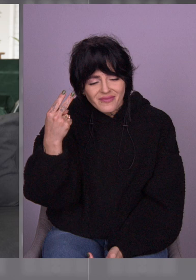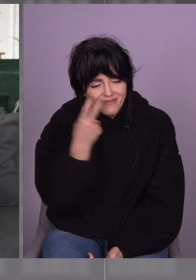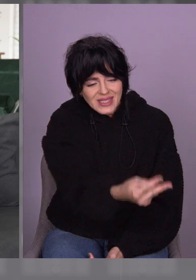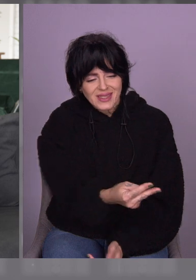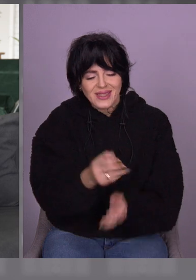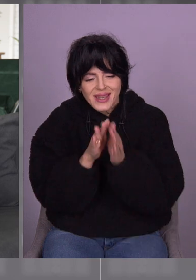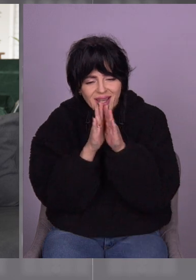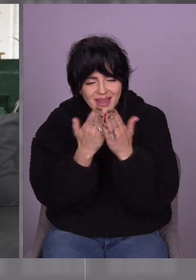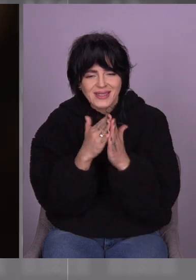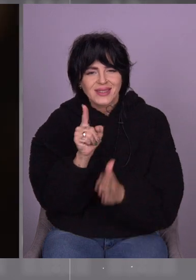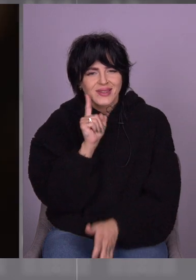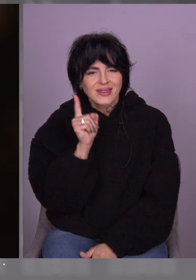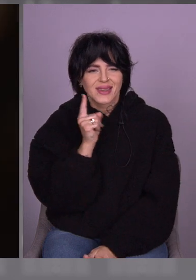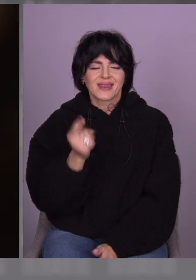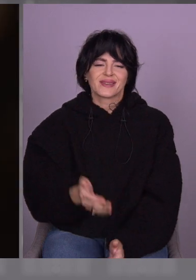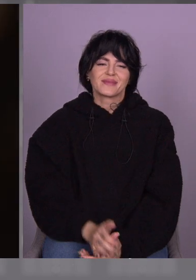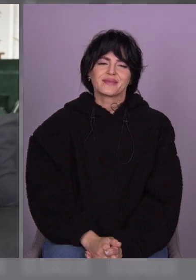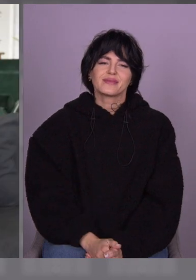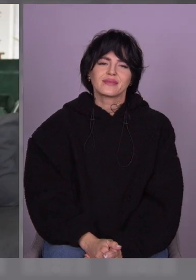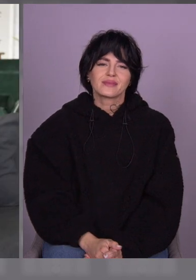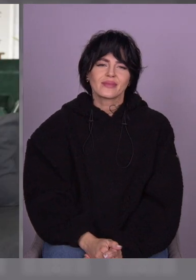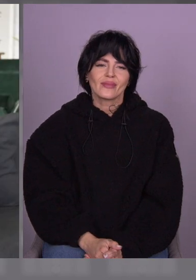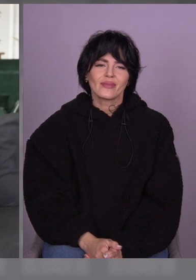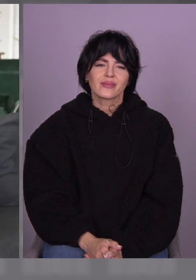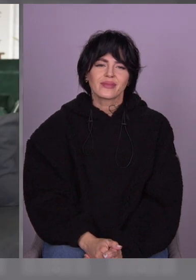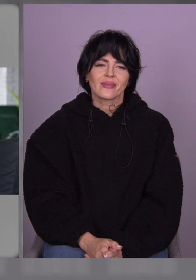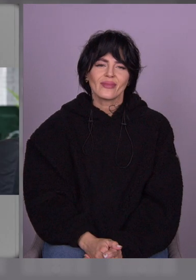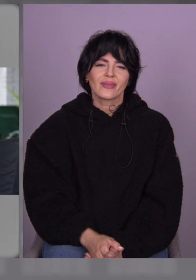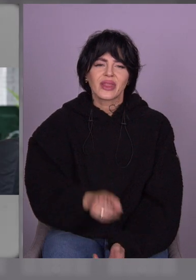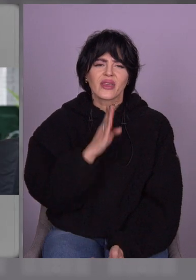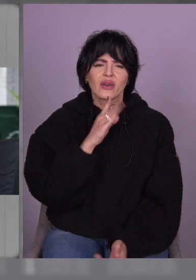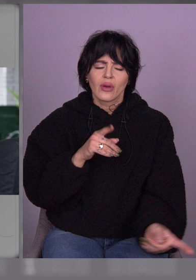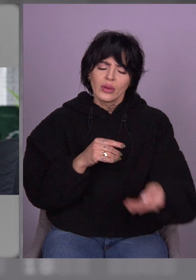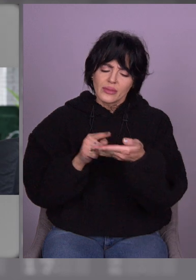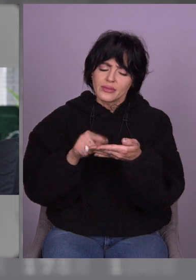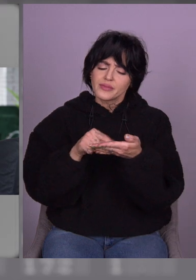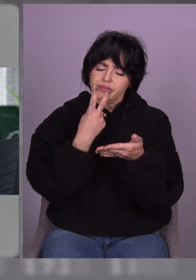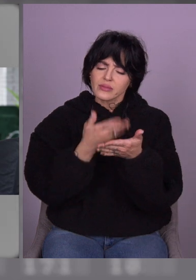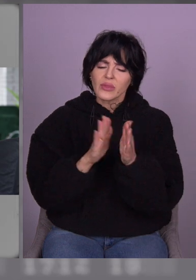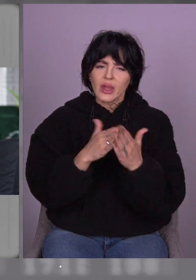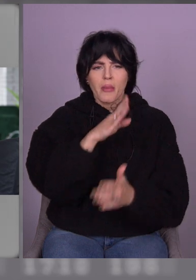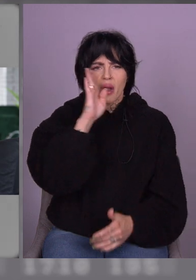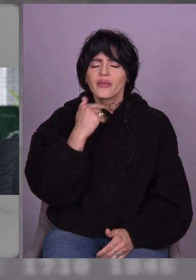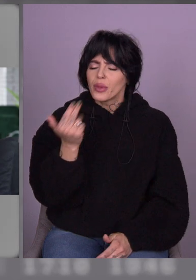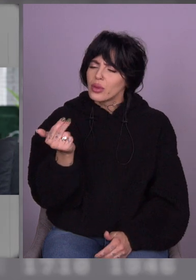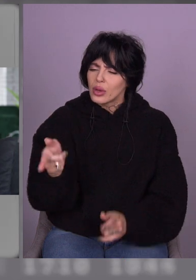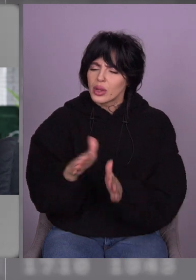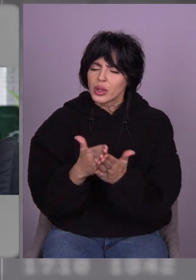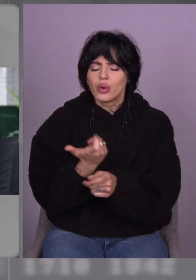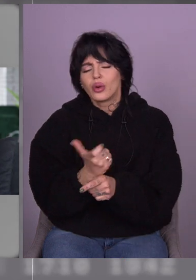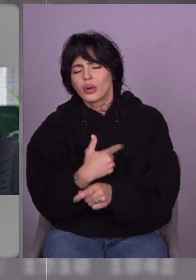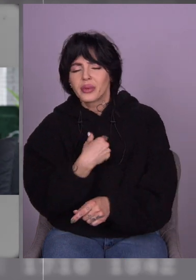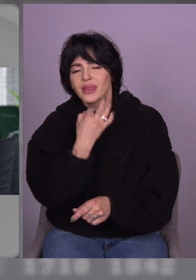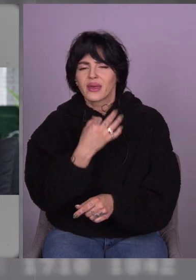Зелена книжка. Що це за книжка така? Власне, цяка гарня прочитала, я їй дуже сподобалася. Тепер ми